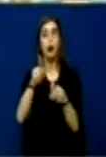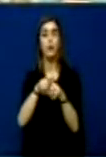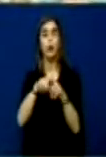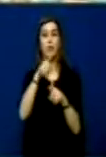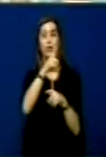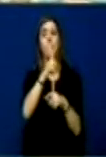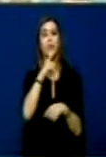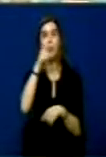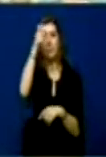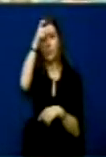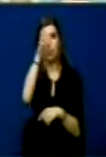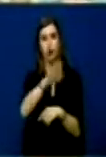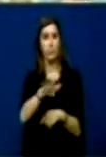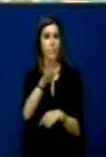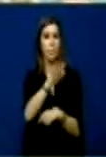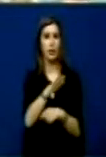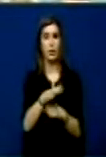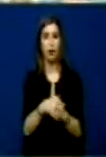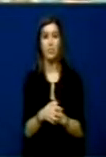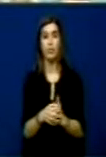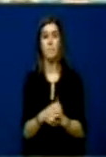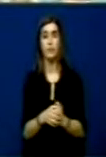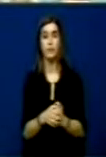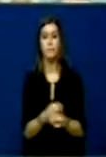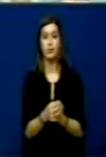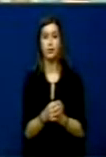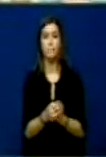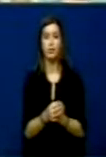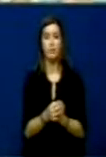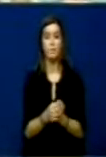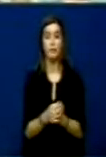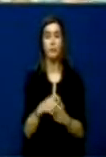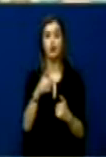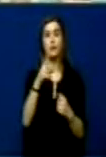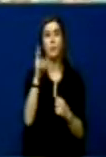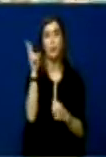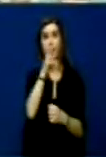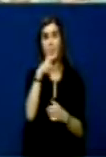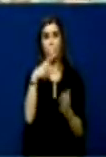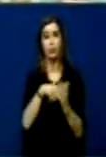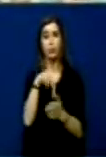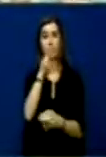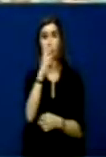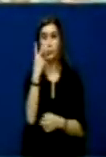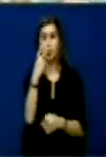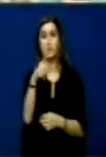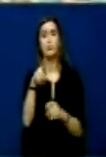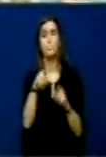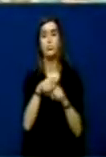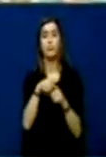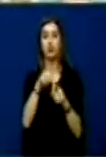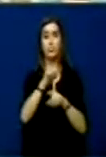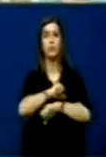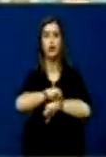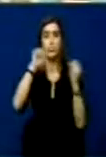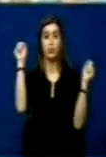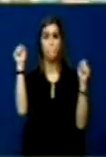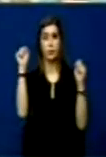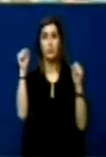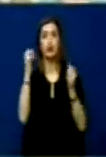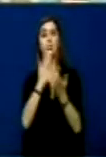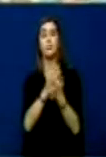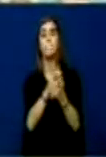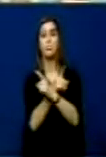palitshme të Beogradit. Në pril të vitit 2012, si rezultatin njësulmi me mjetë eksplodues,